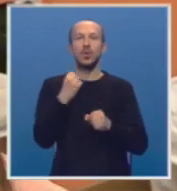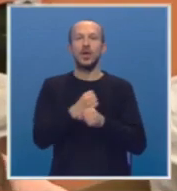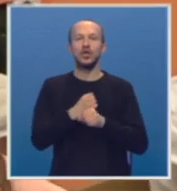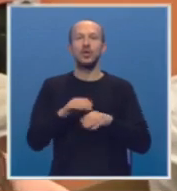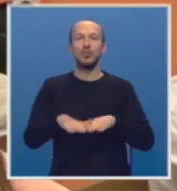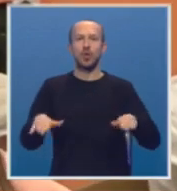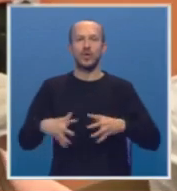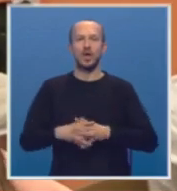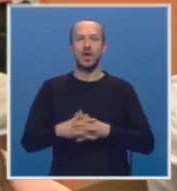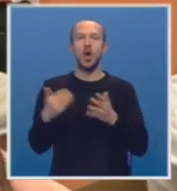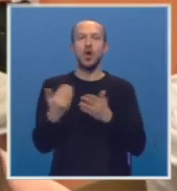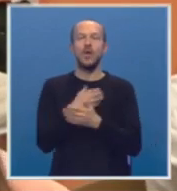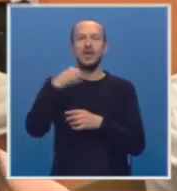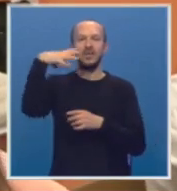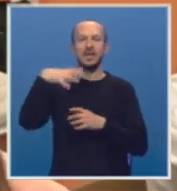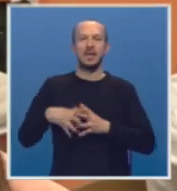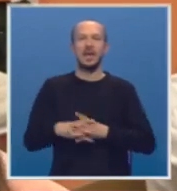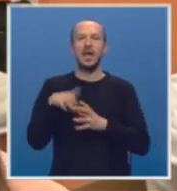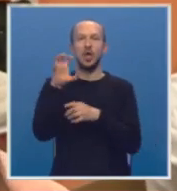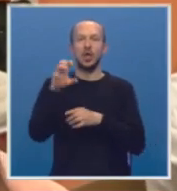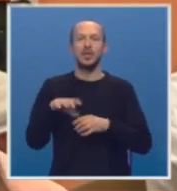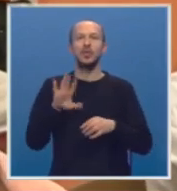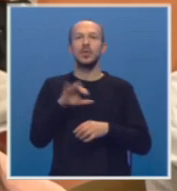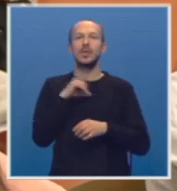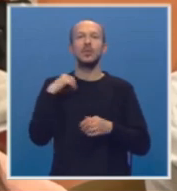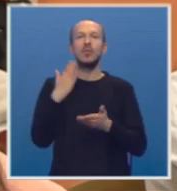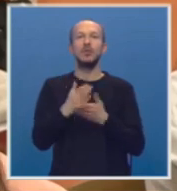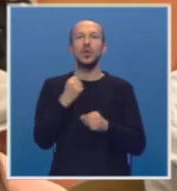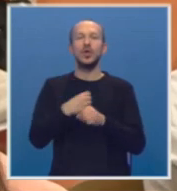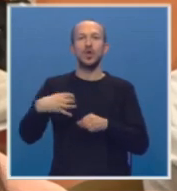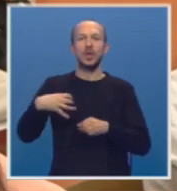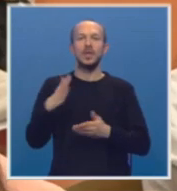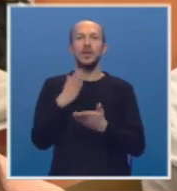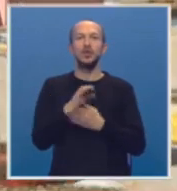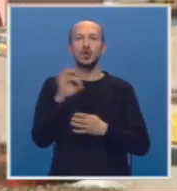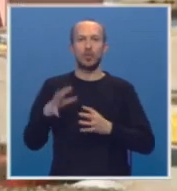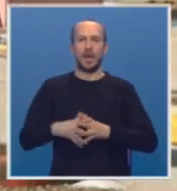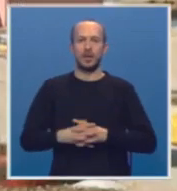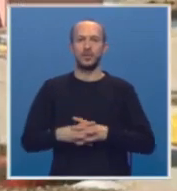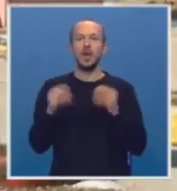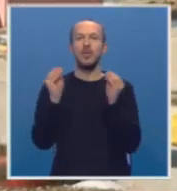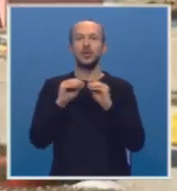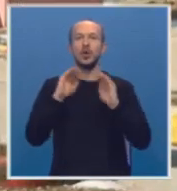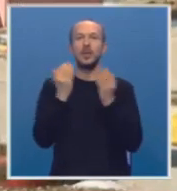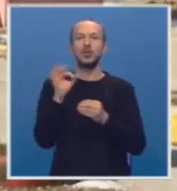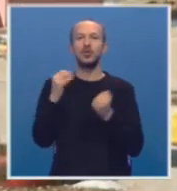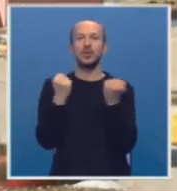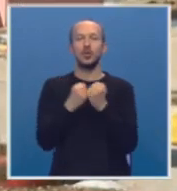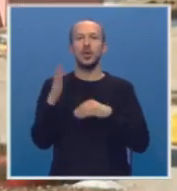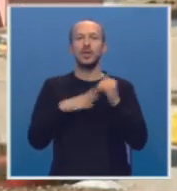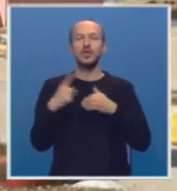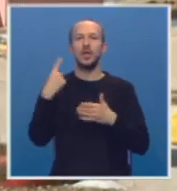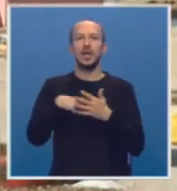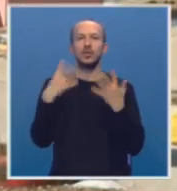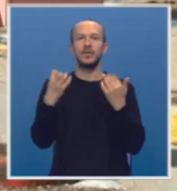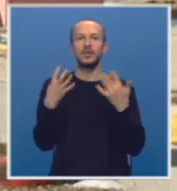su podovi, nove svjetiljke, tooleti, još samo da nam bude urađeno grijanje i bit će nam super. Montažni objekt osnovne škole izgrađeni